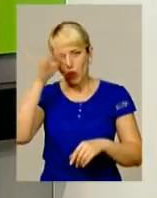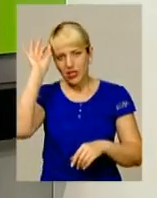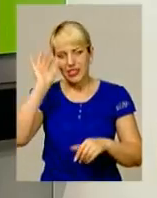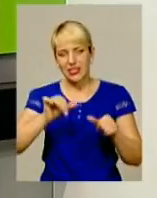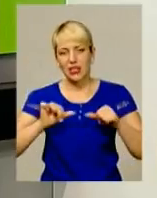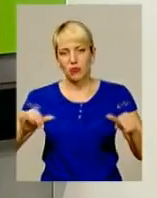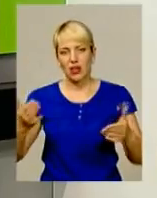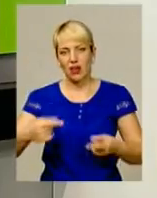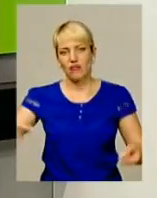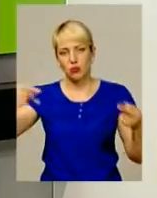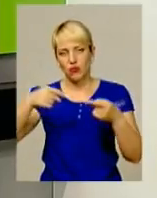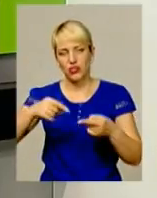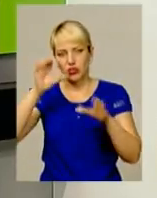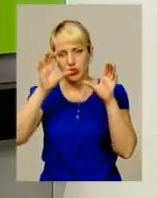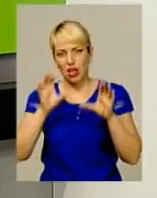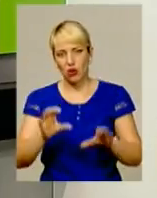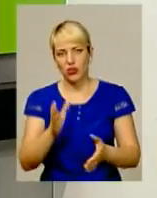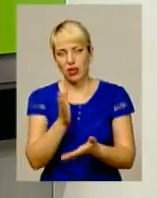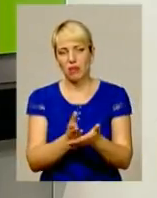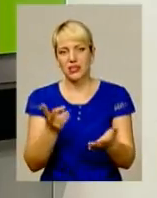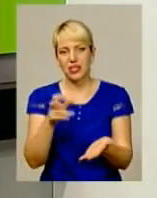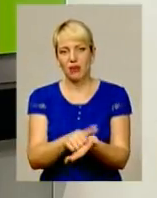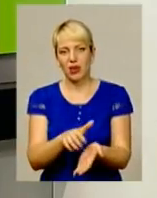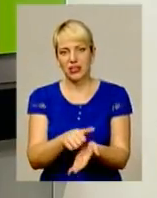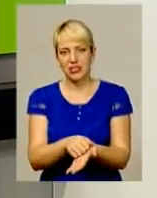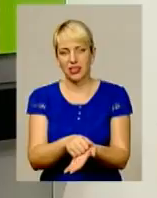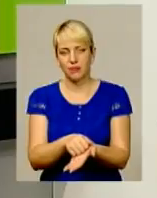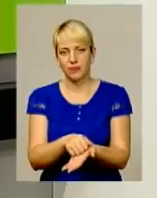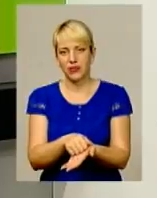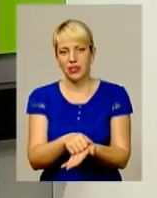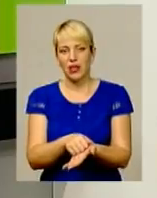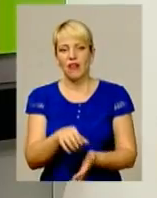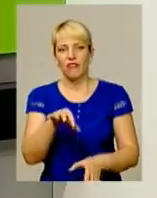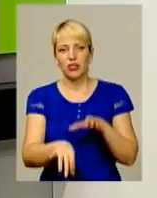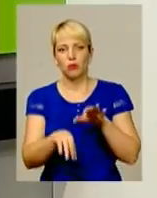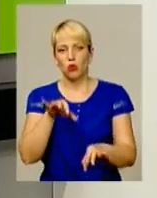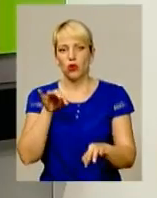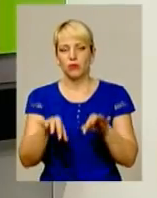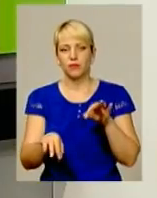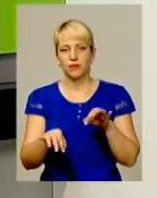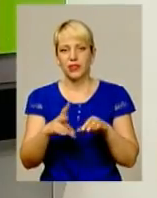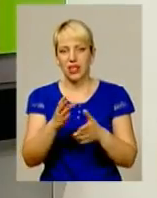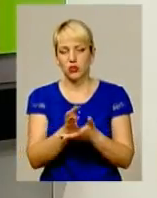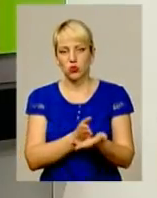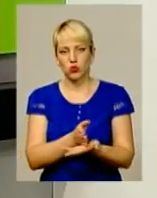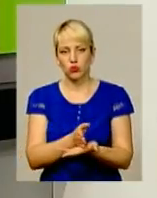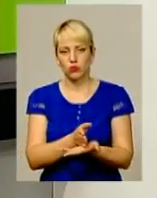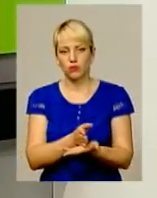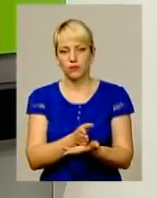відповідно до закону про національну поліцію, має займатися відбором на службу,